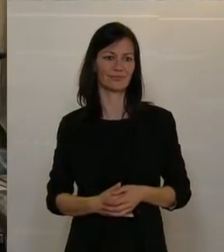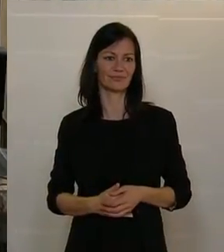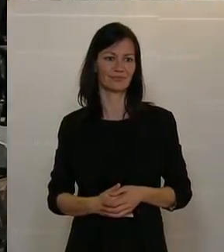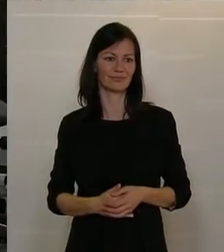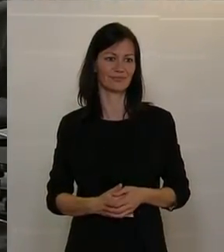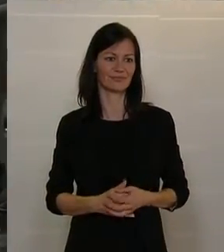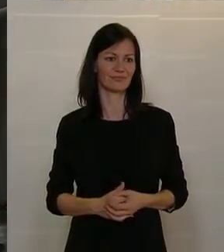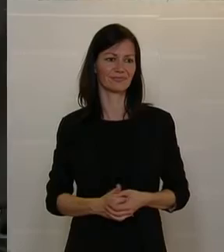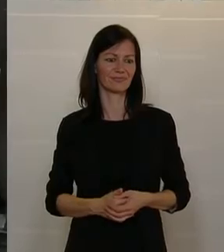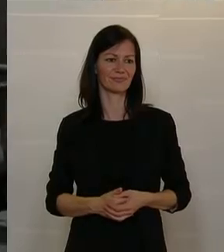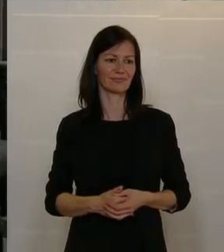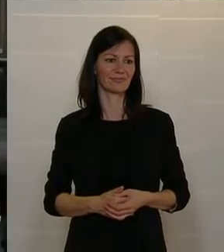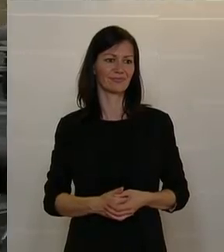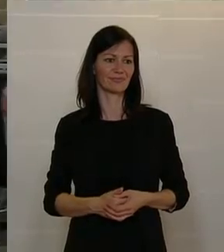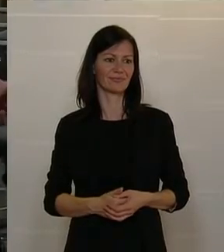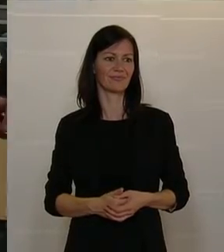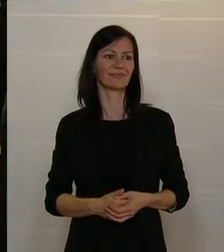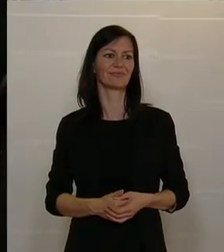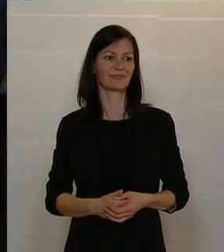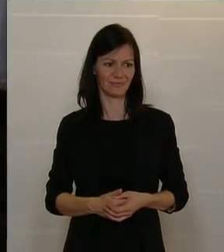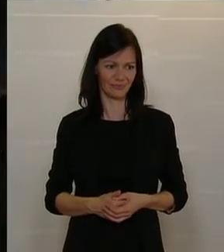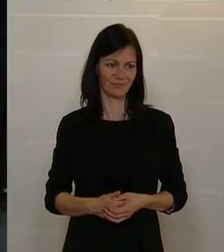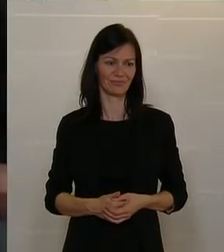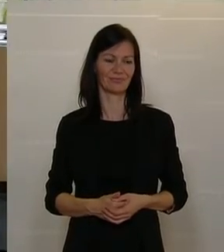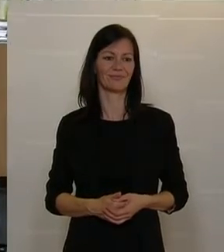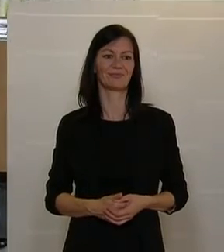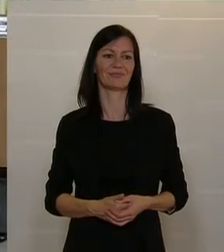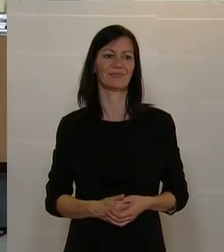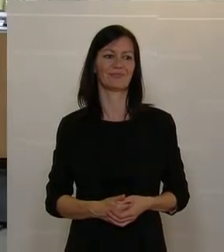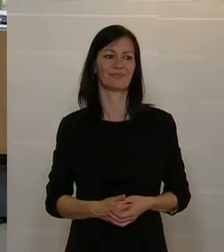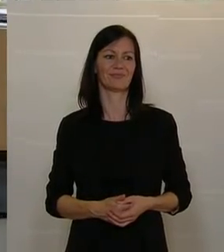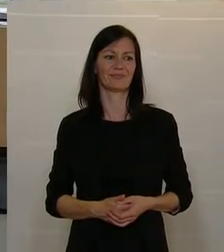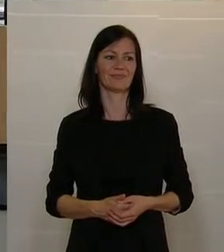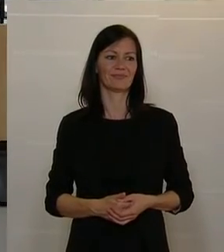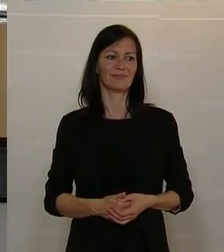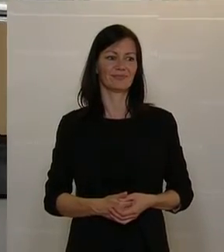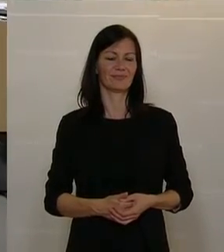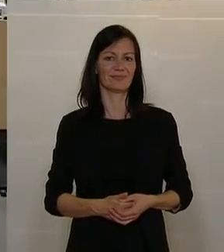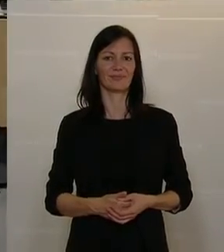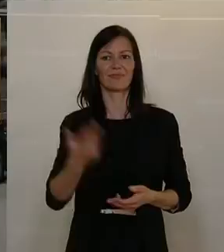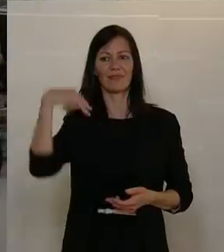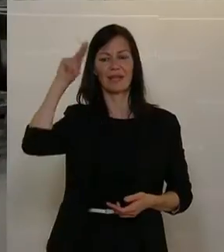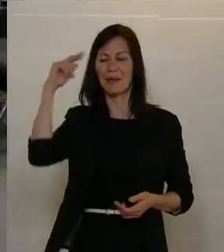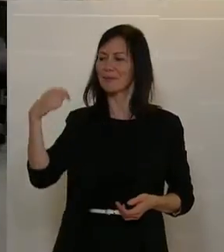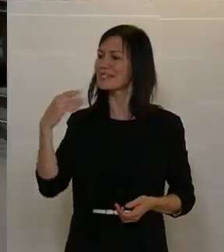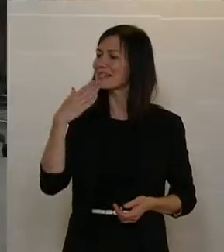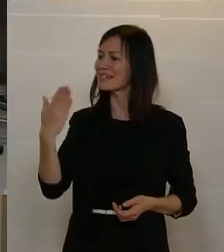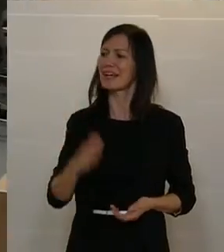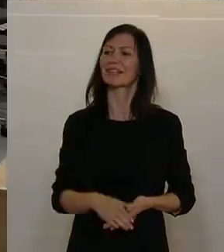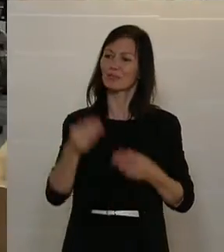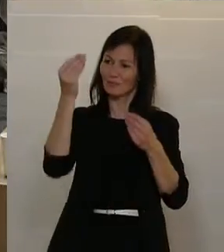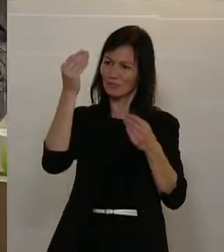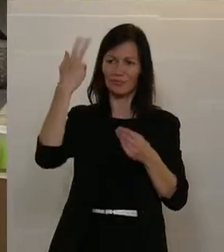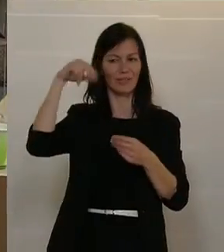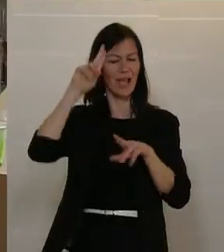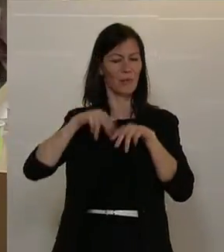von den NEOS. Die nächste Rednerin ist von den Grünen, Astrid Rössler. Vielen Dank, Herr Präsident, sehr geehrter Herr